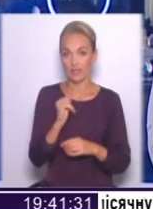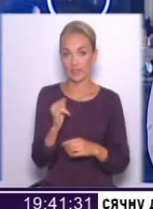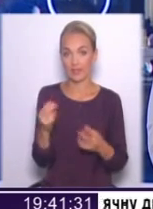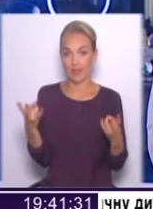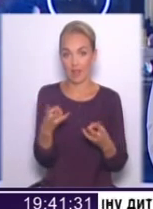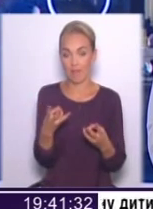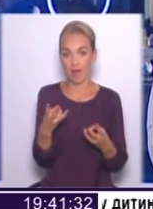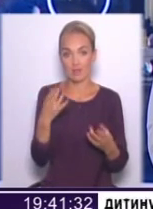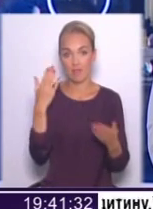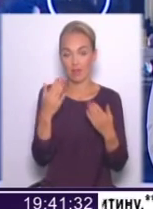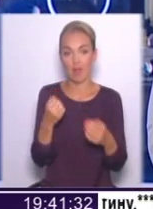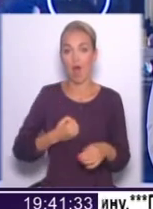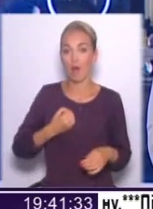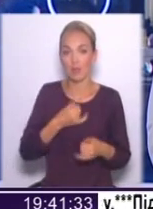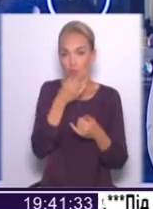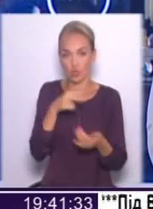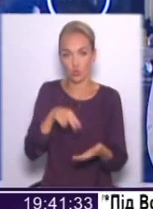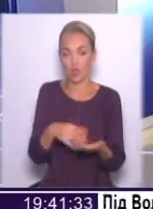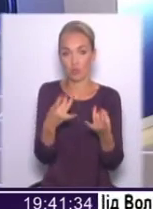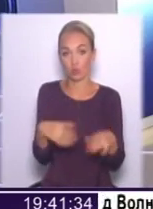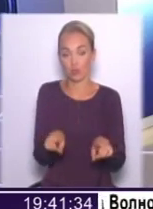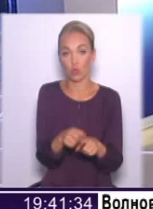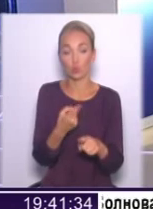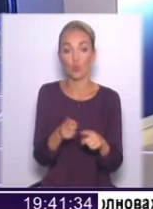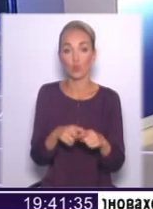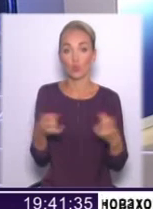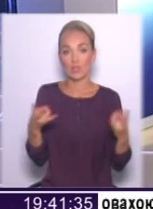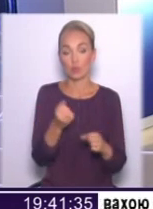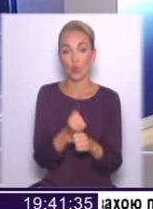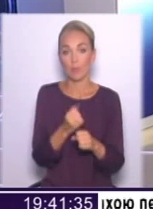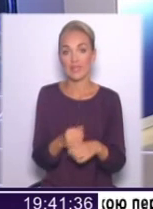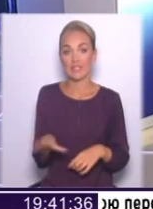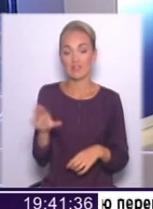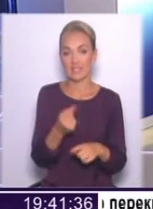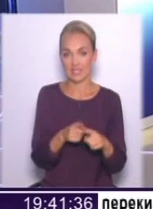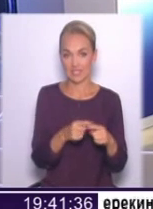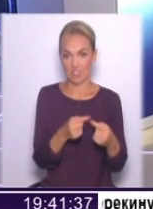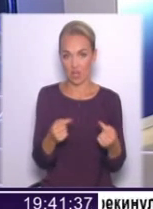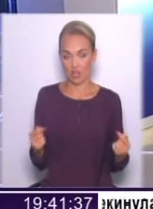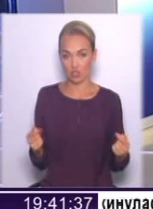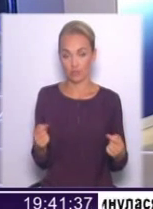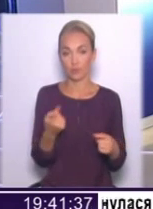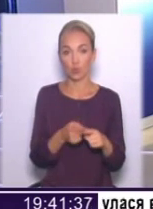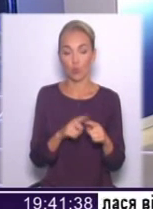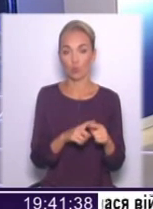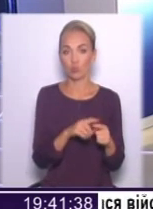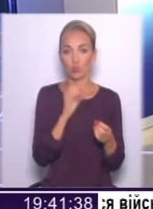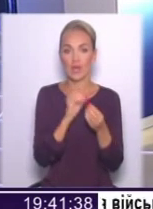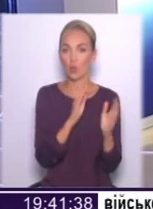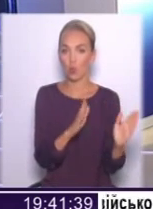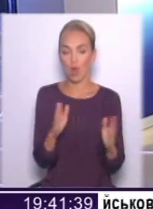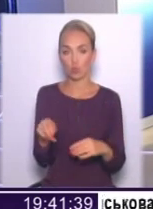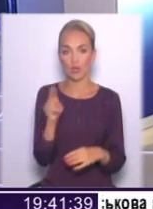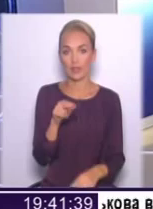Армія не може стояти просто так, це ж загально відомо. Тому і потрібно робити всі ці речі, тому регулярно в ДНР, ЛНР відбуваються